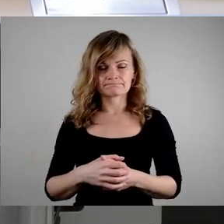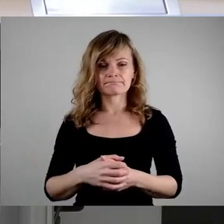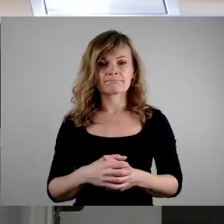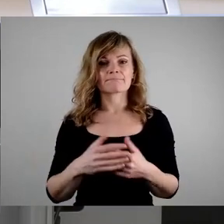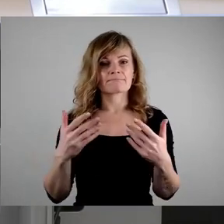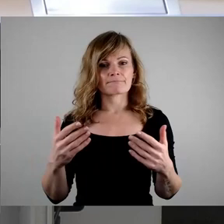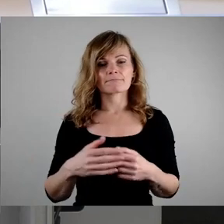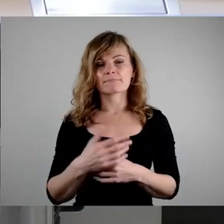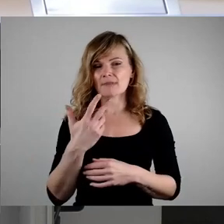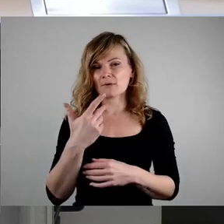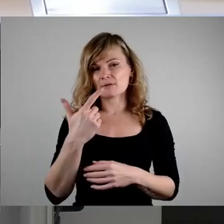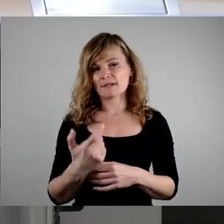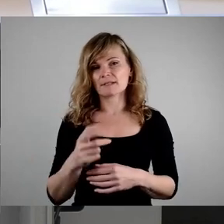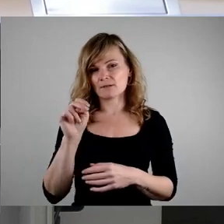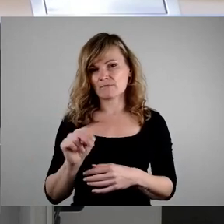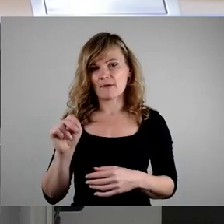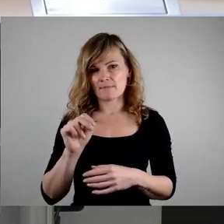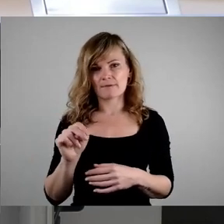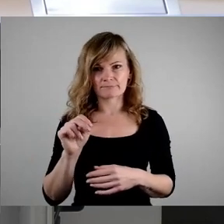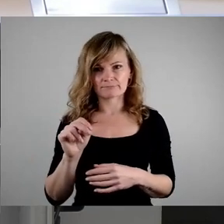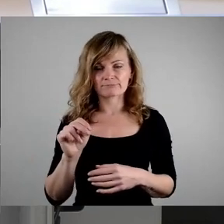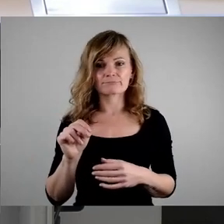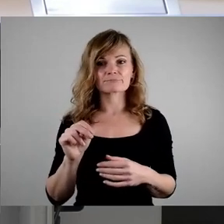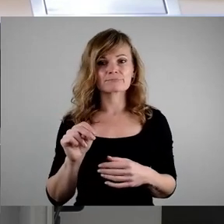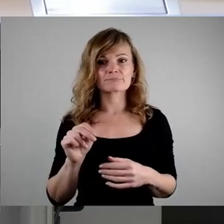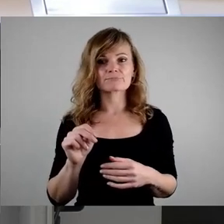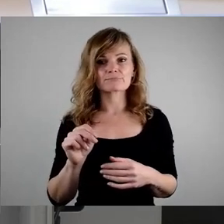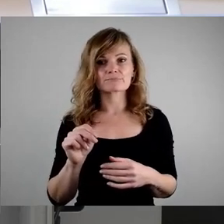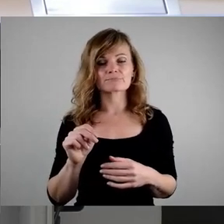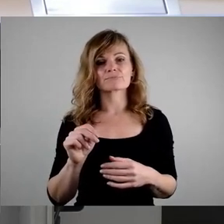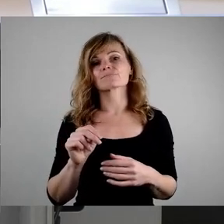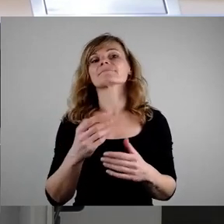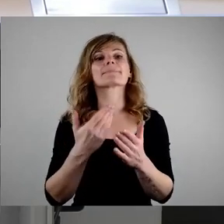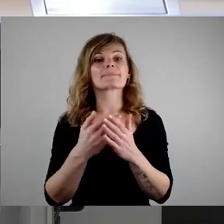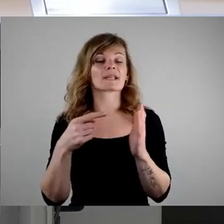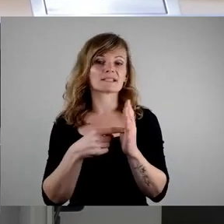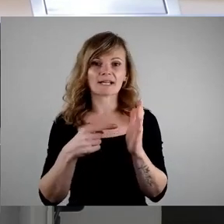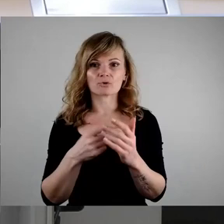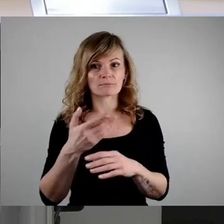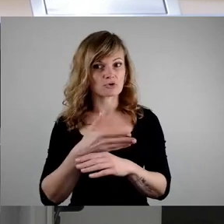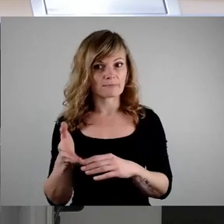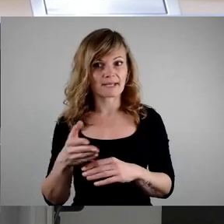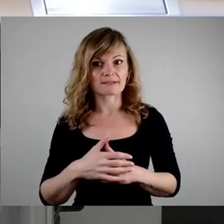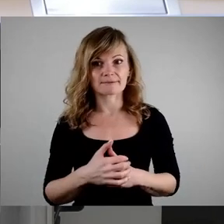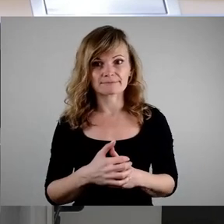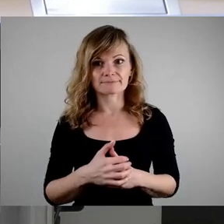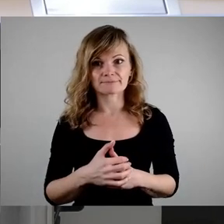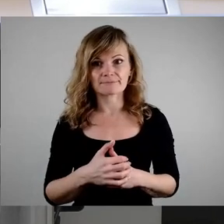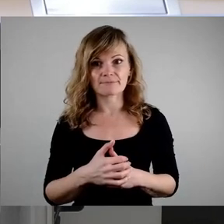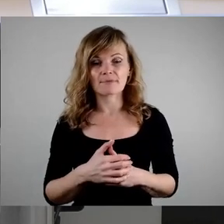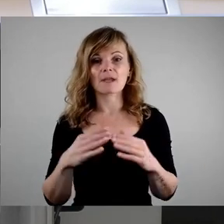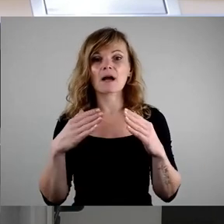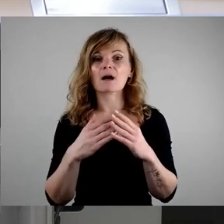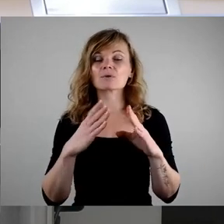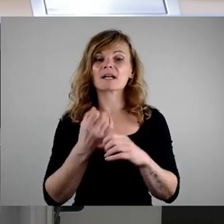dieser 23.11. bekanntermaßen ein sehr spätes Datum gewesen. Nachdem die Haushaltssperre im Juni